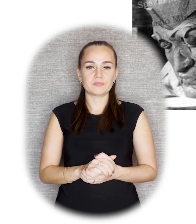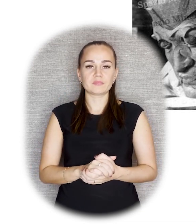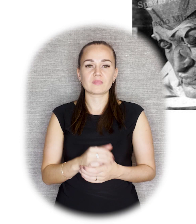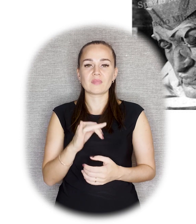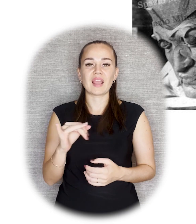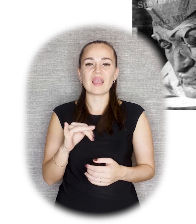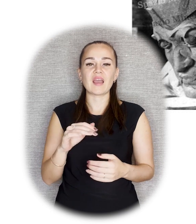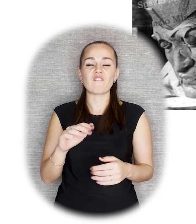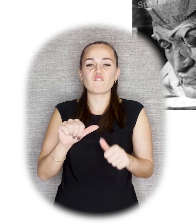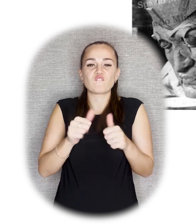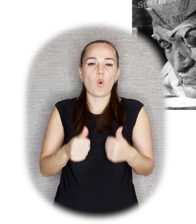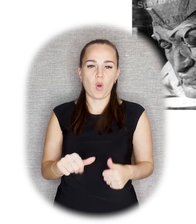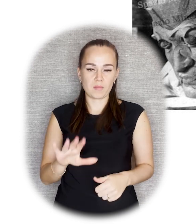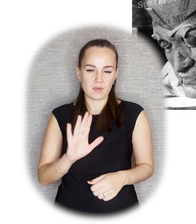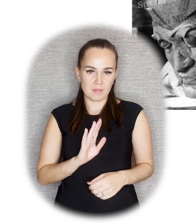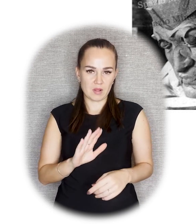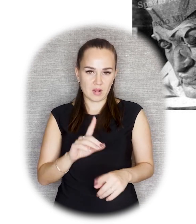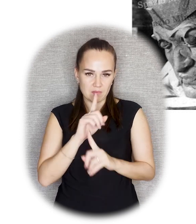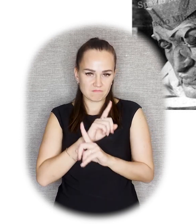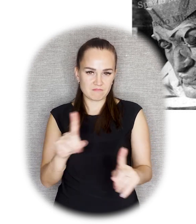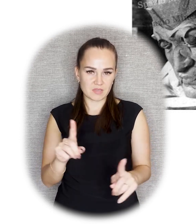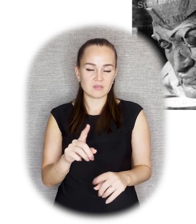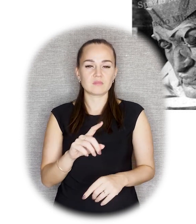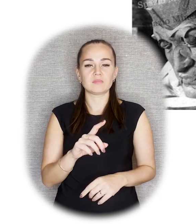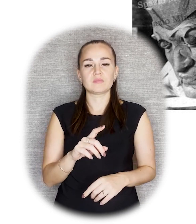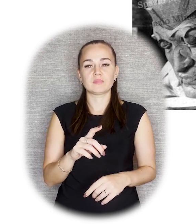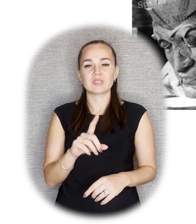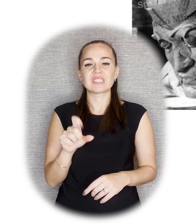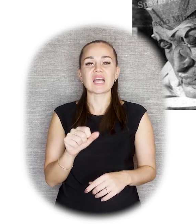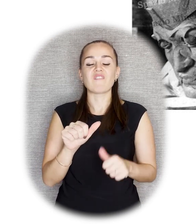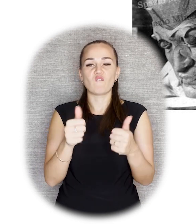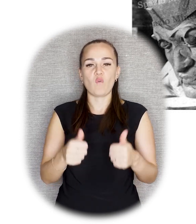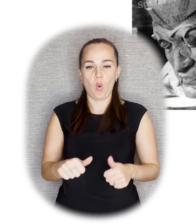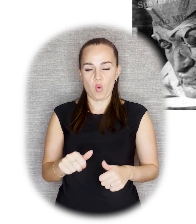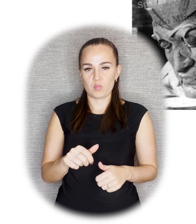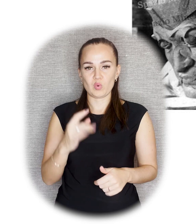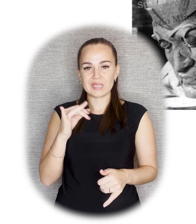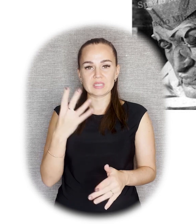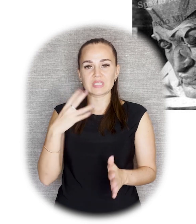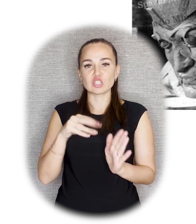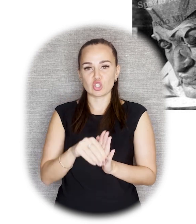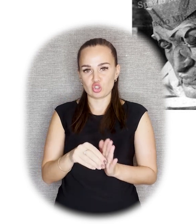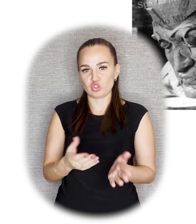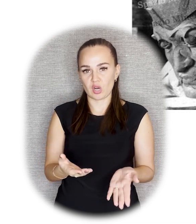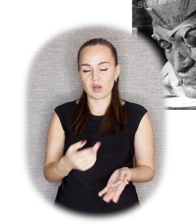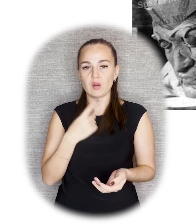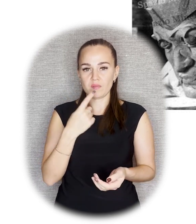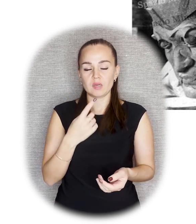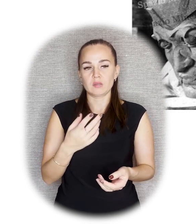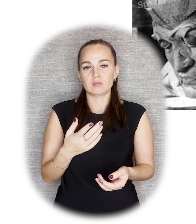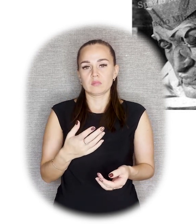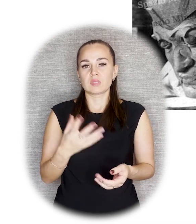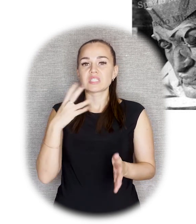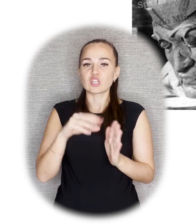вот такую вот вычурность формы. То есть его критиковали за форму. Форму в ущерб содержанию. Хотя, на мой взгляд, содержание здесь как раз